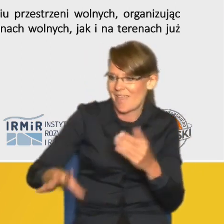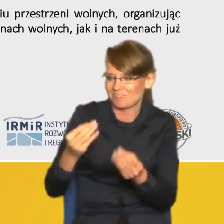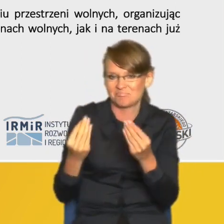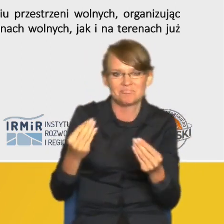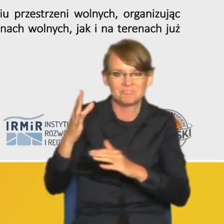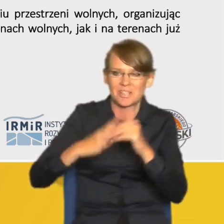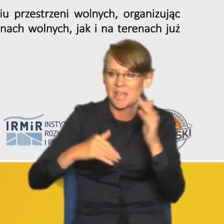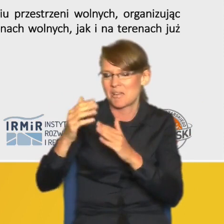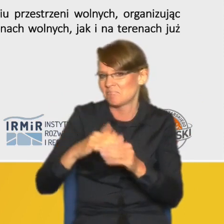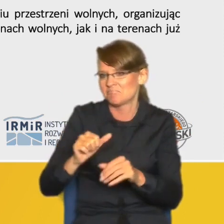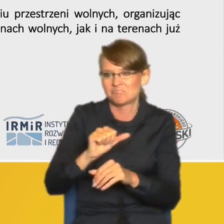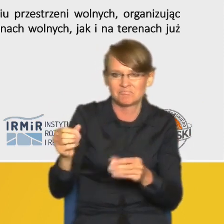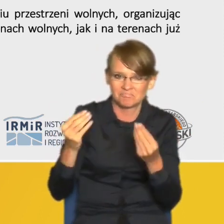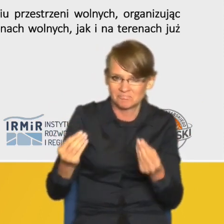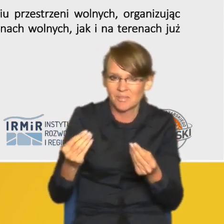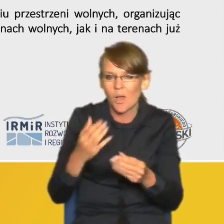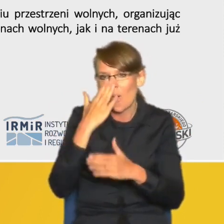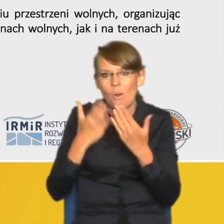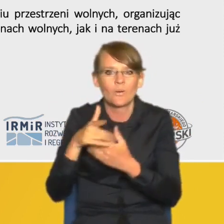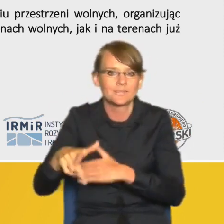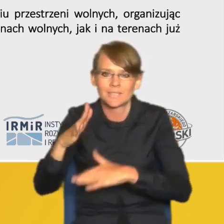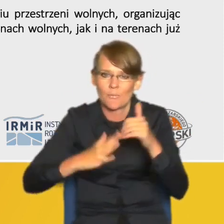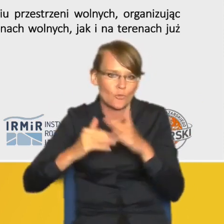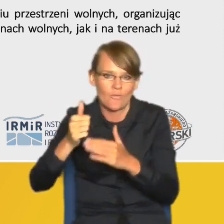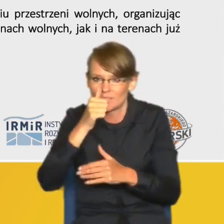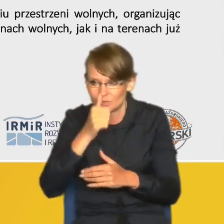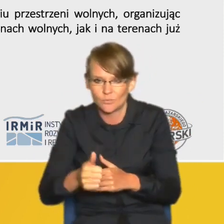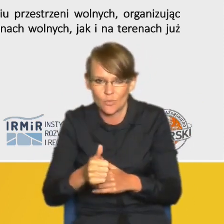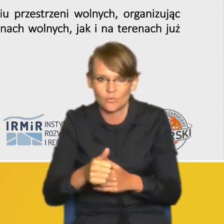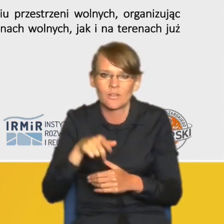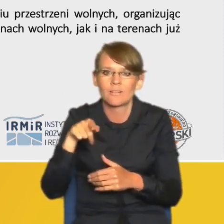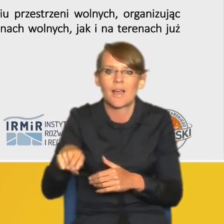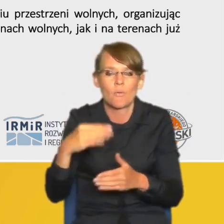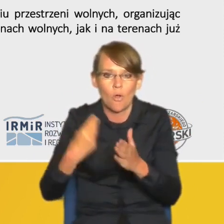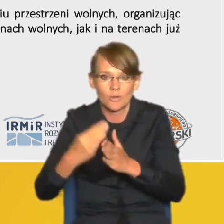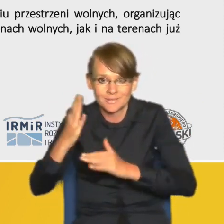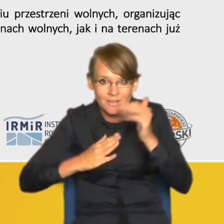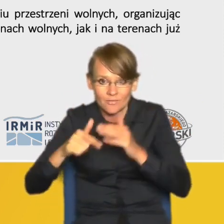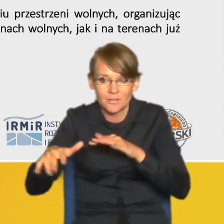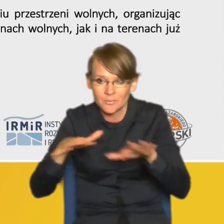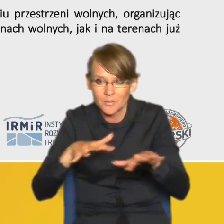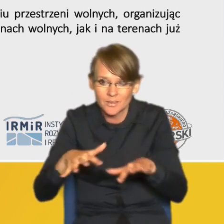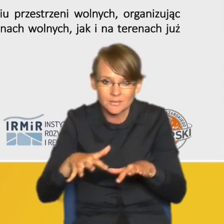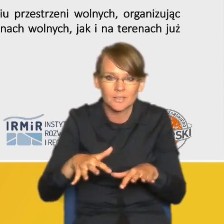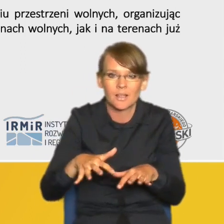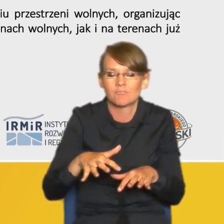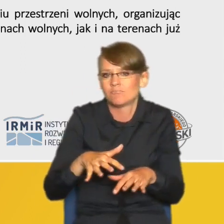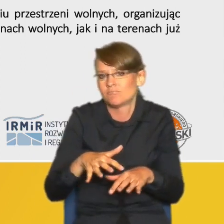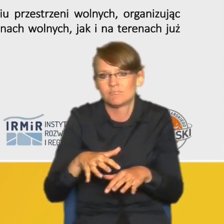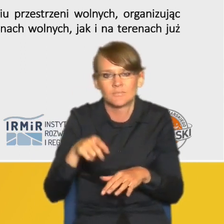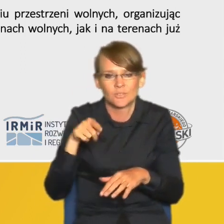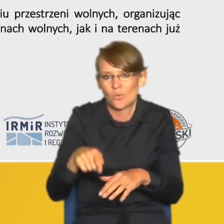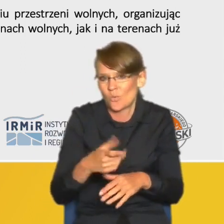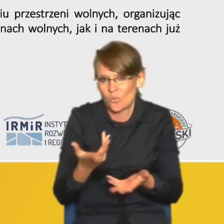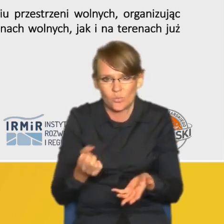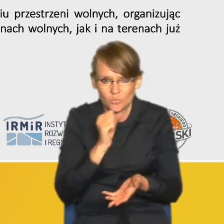no nie mogą zostać zabudowane bo koszt zabudowy w tych miejscach wzrósłby czy wynosiłby na tyle